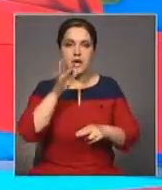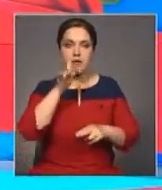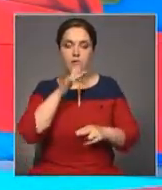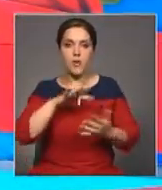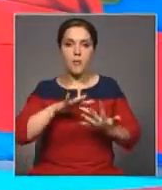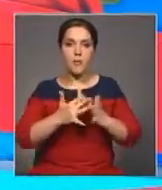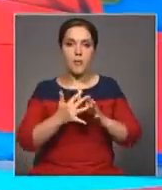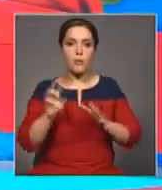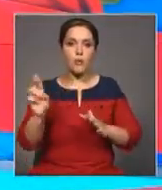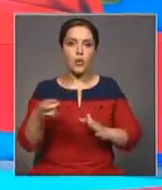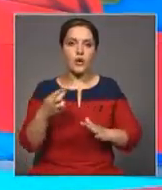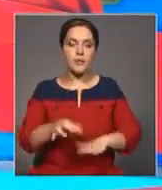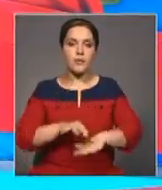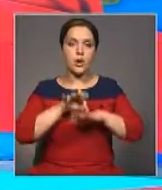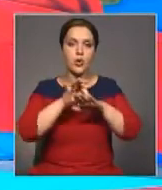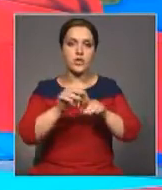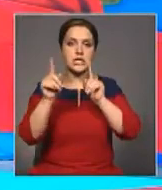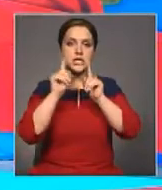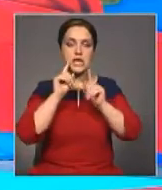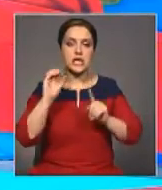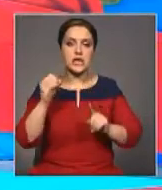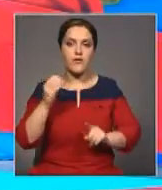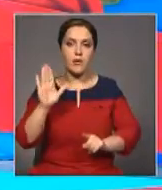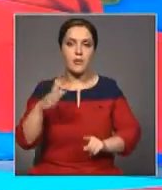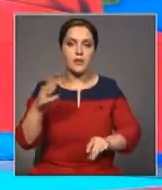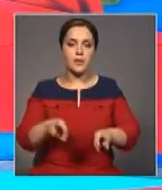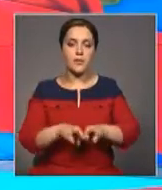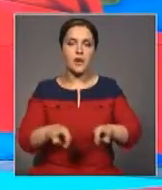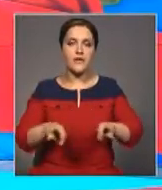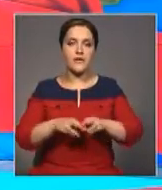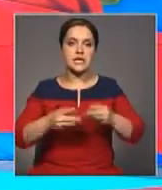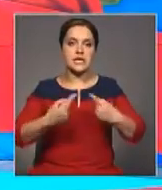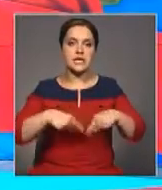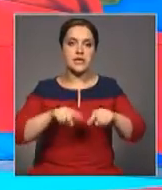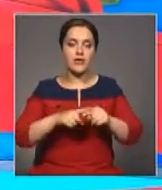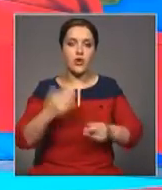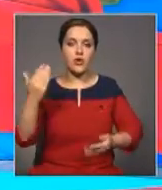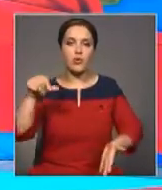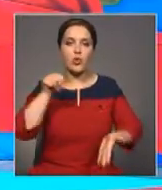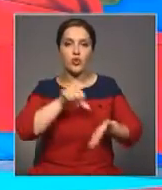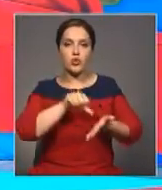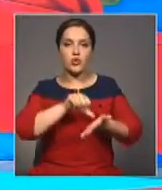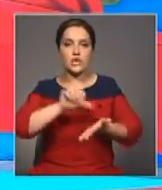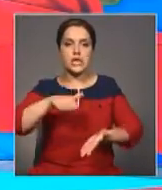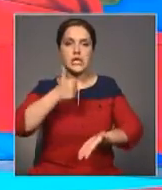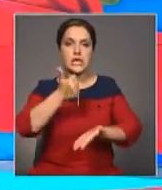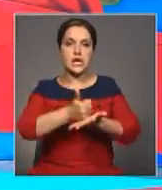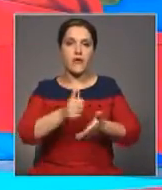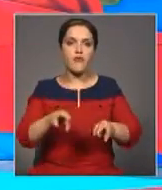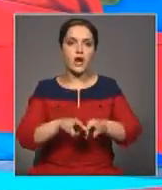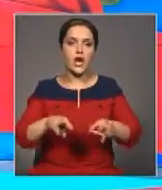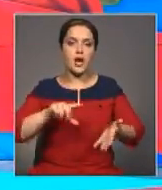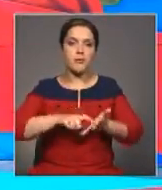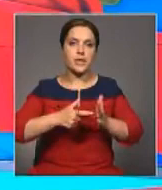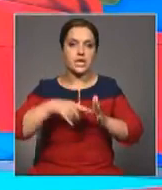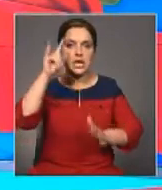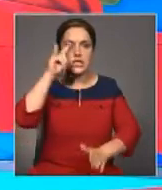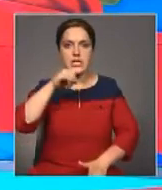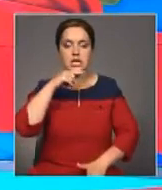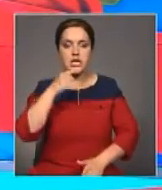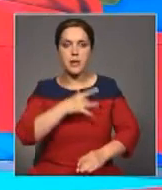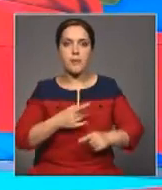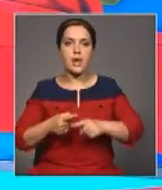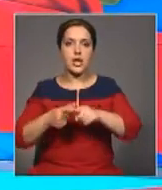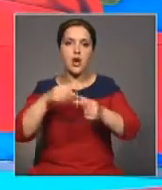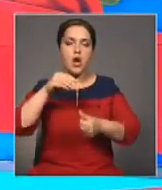в поселке Бурабай проходит заседание Евразийского межправительственного совета. В нем принимают участие главы Кабминов Казахстана, России, Беларуси,